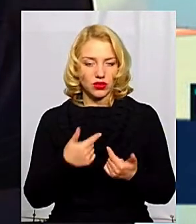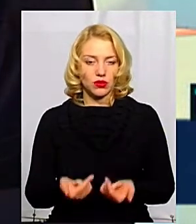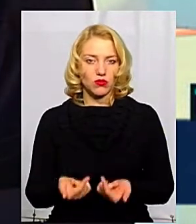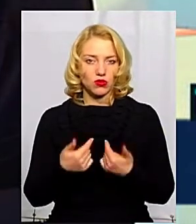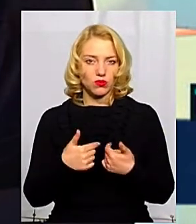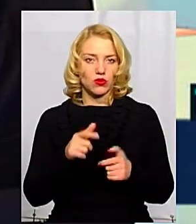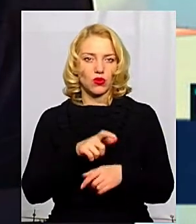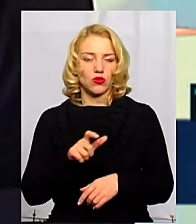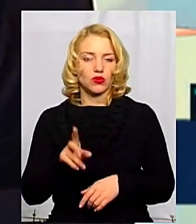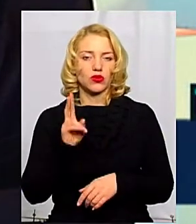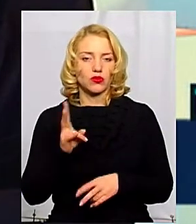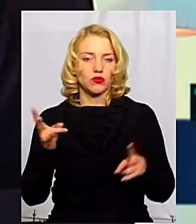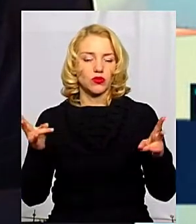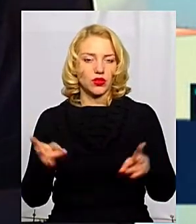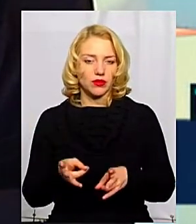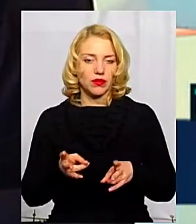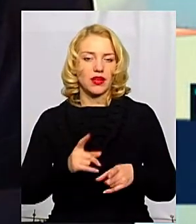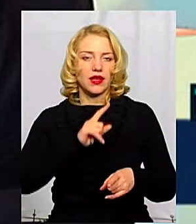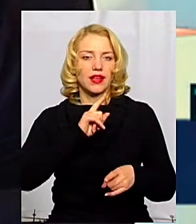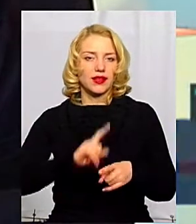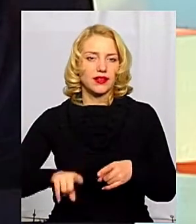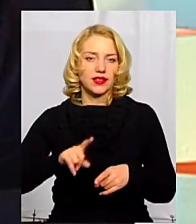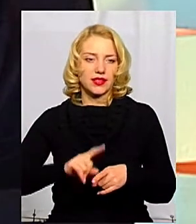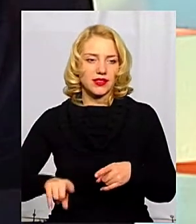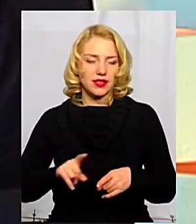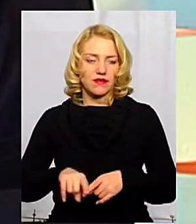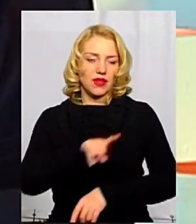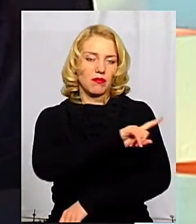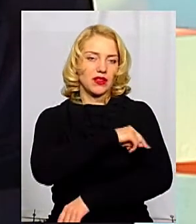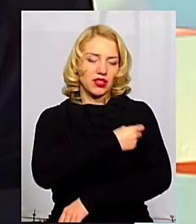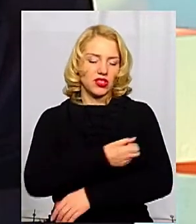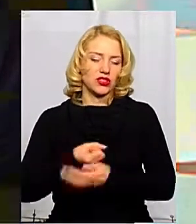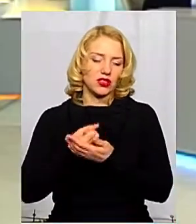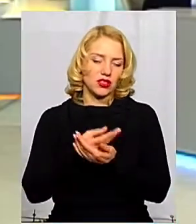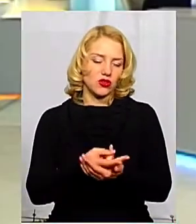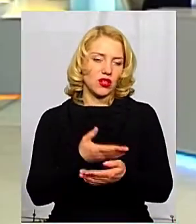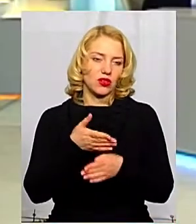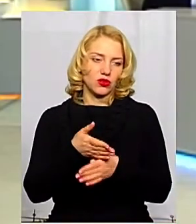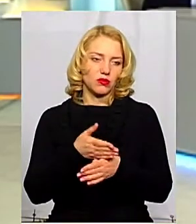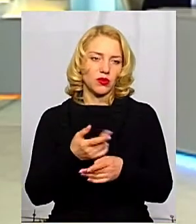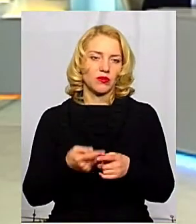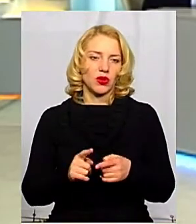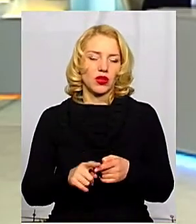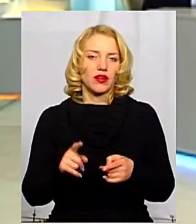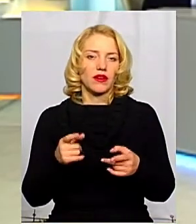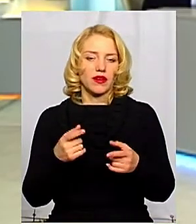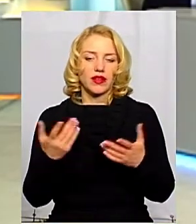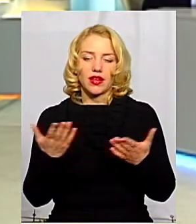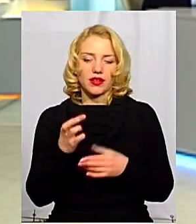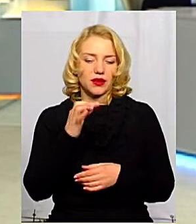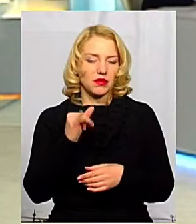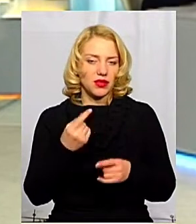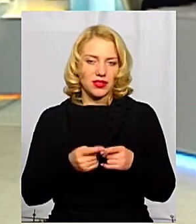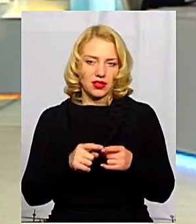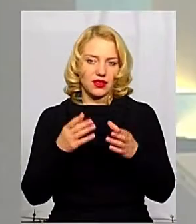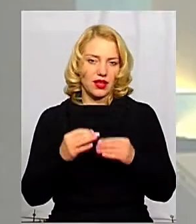люди, яким потрібна інтенсивна медична, стаціонарна допомога, який би цей день хвороби не був.